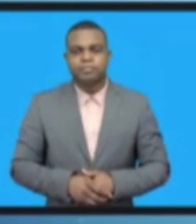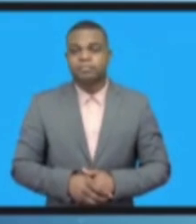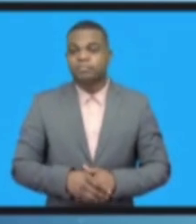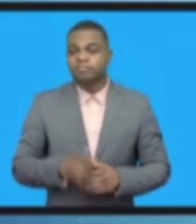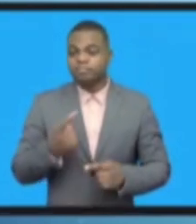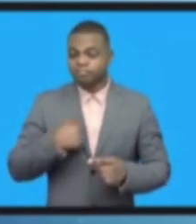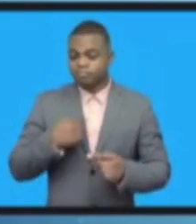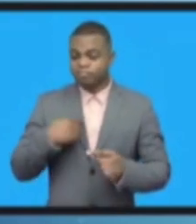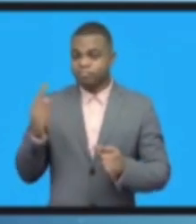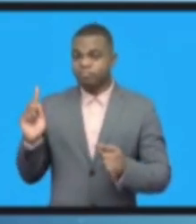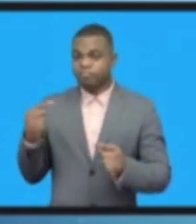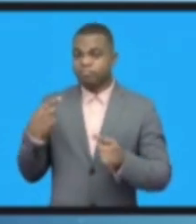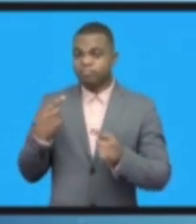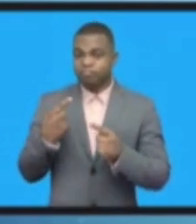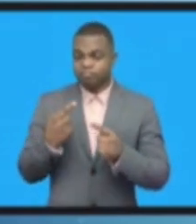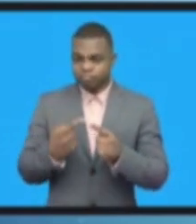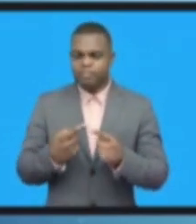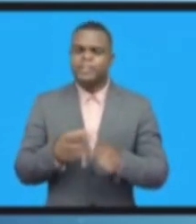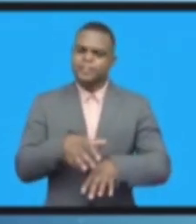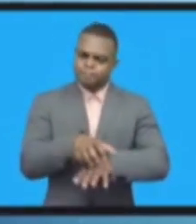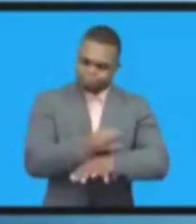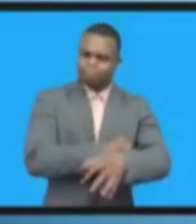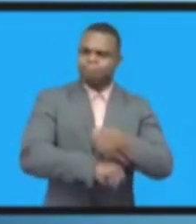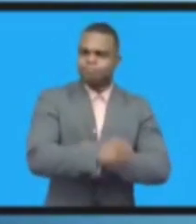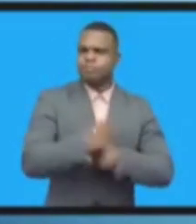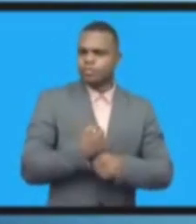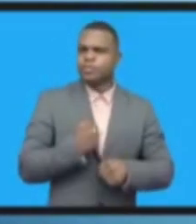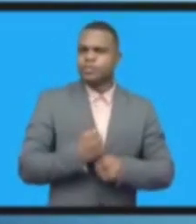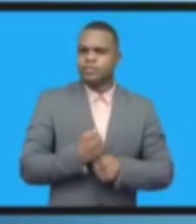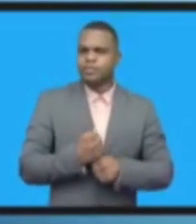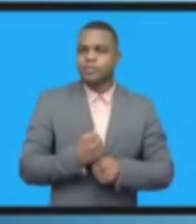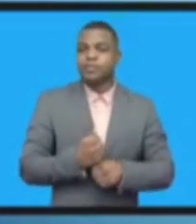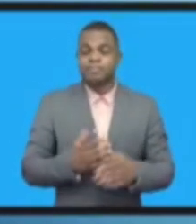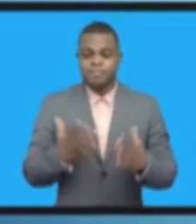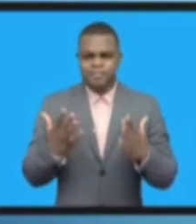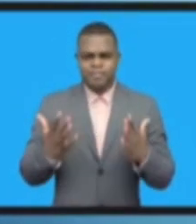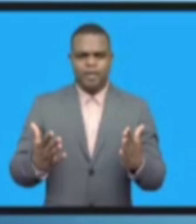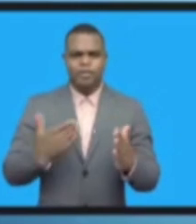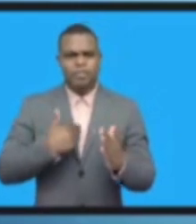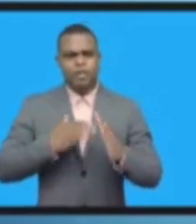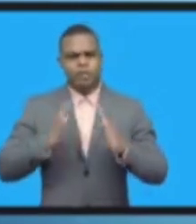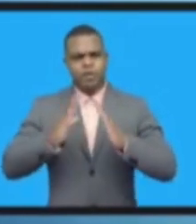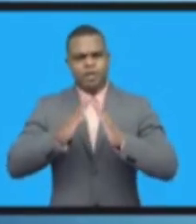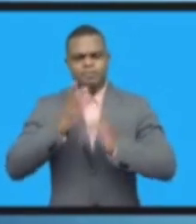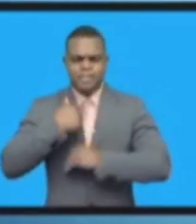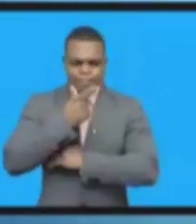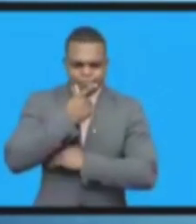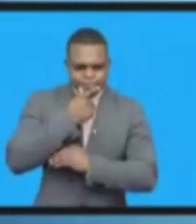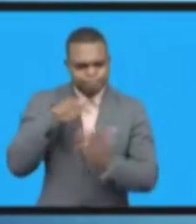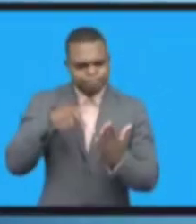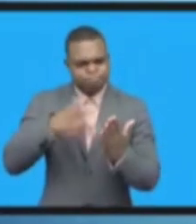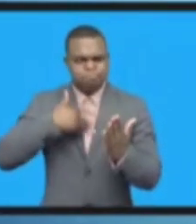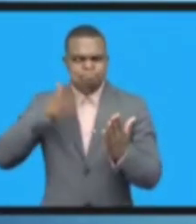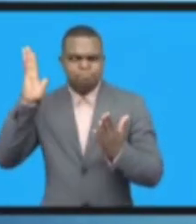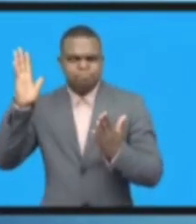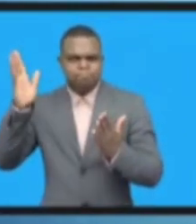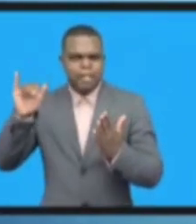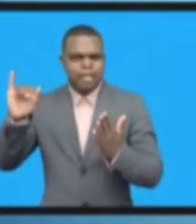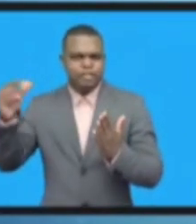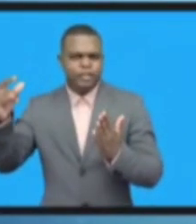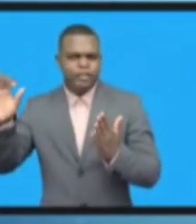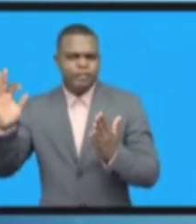Вот знаете, я когда готовился выступать, мы как раз обсуждали